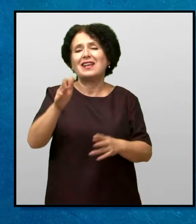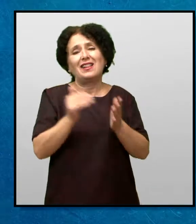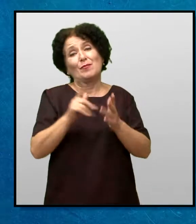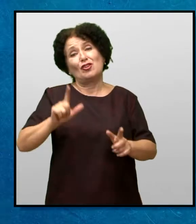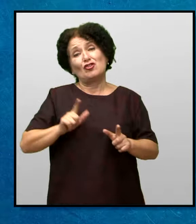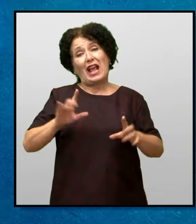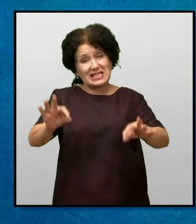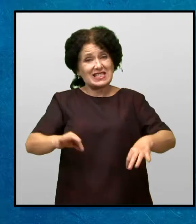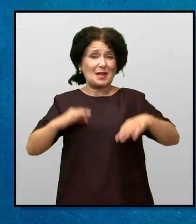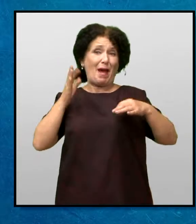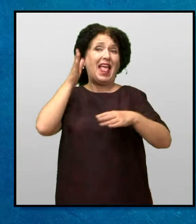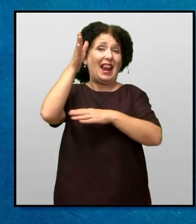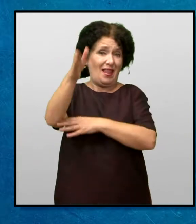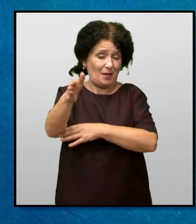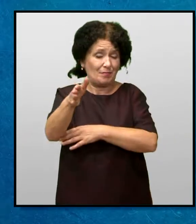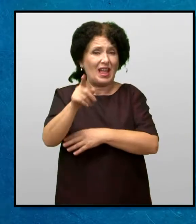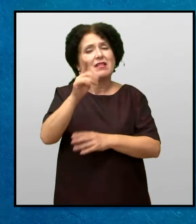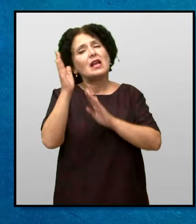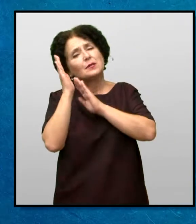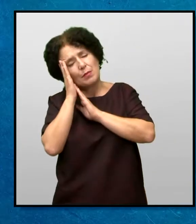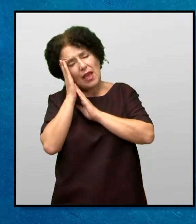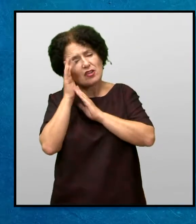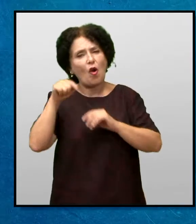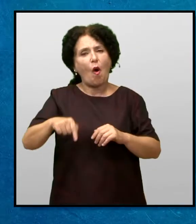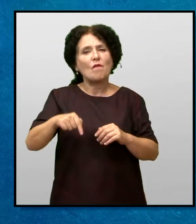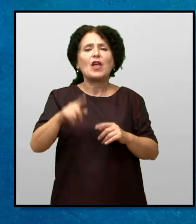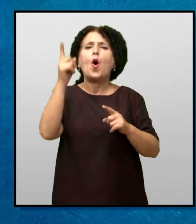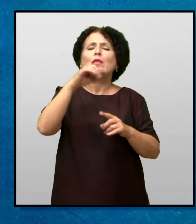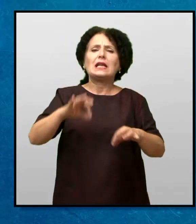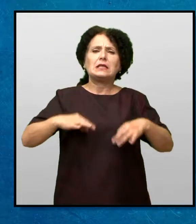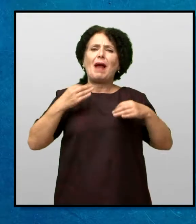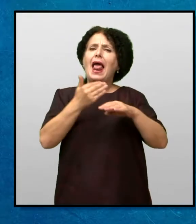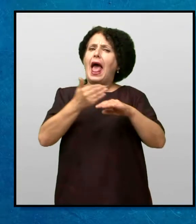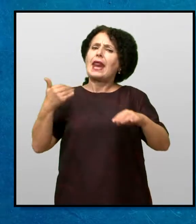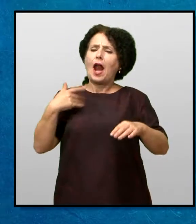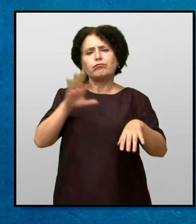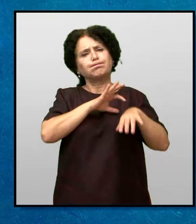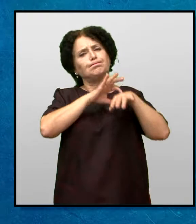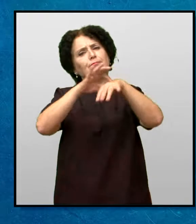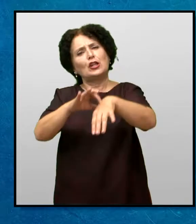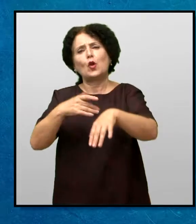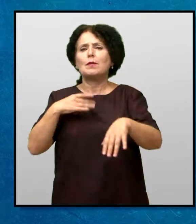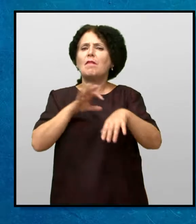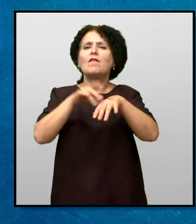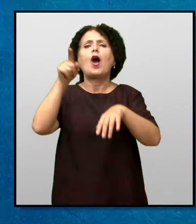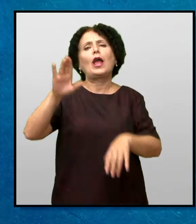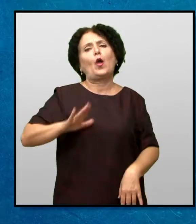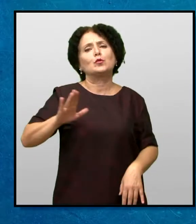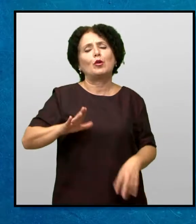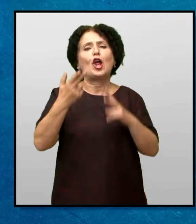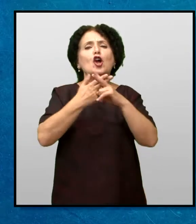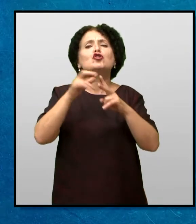мораше да чека до утрото Ти ке преспиеш овде вечерва и утре Рано и аз ке те однесам кај господин Чарлз